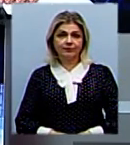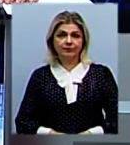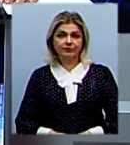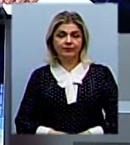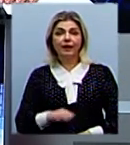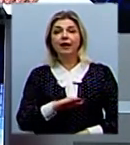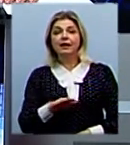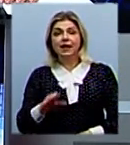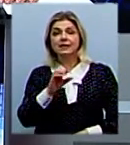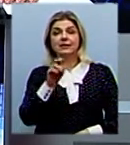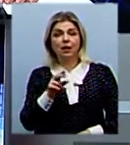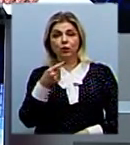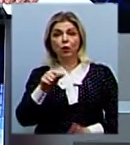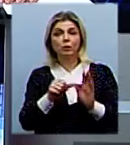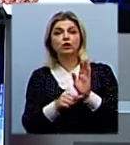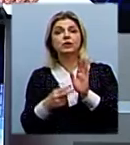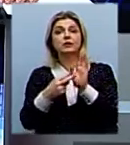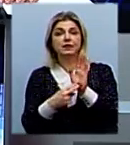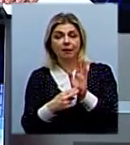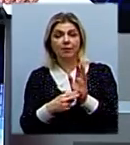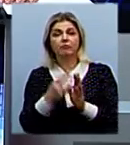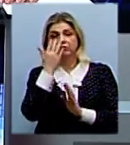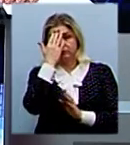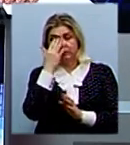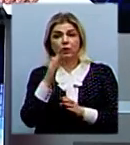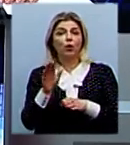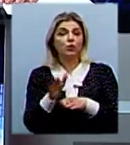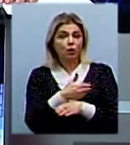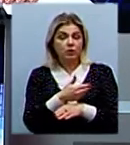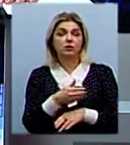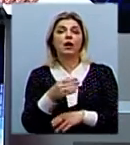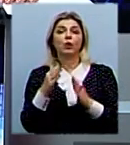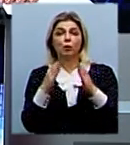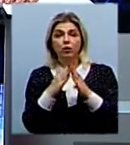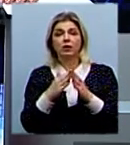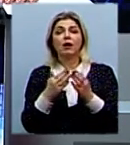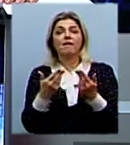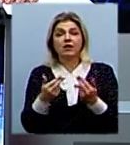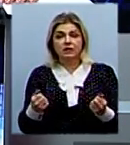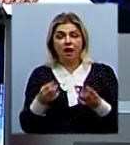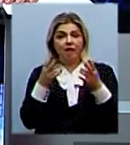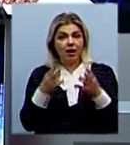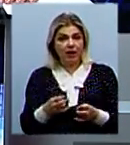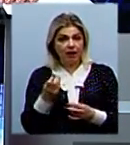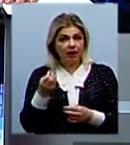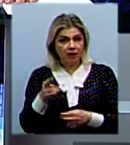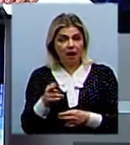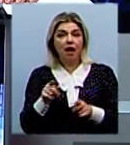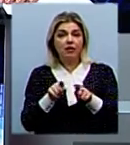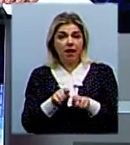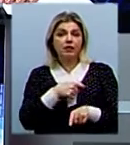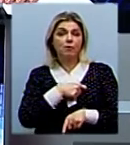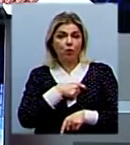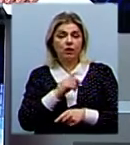Дитячий садочок номер 67 збираються зносити. Будівлю визнати аварійною. Це депутати